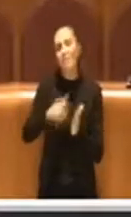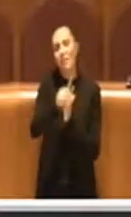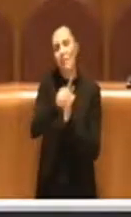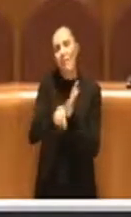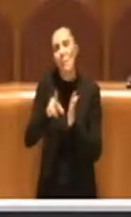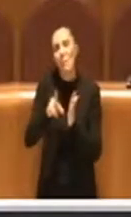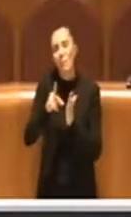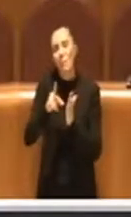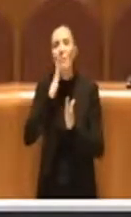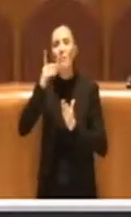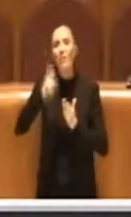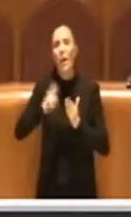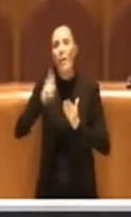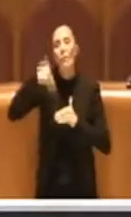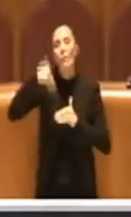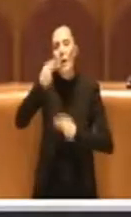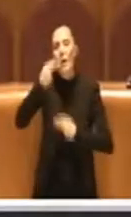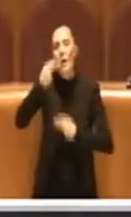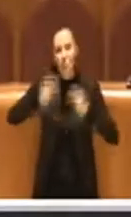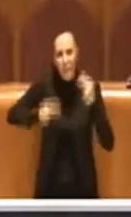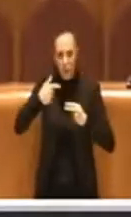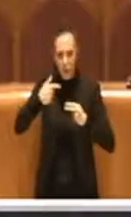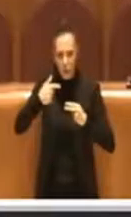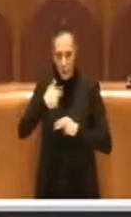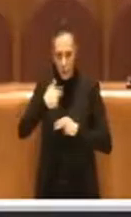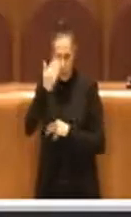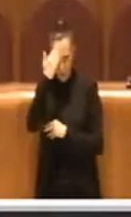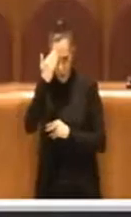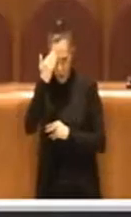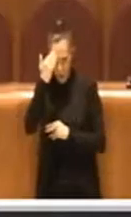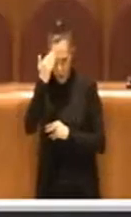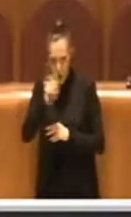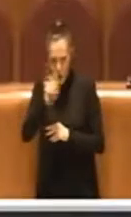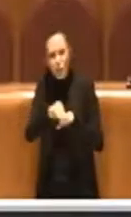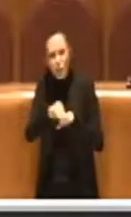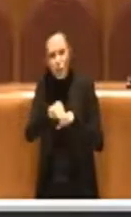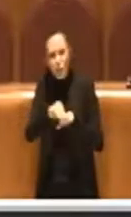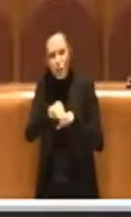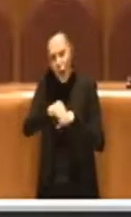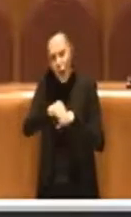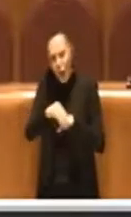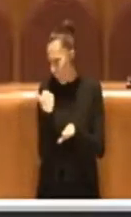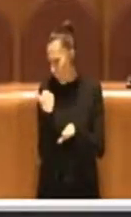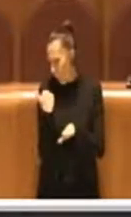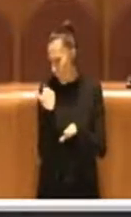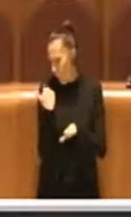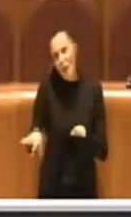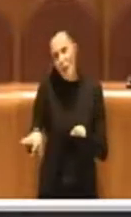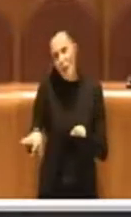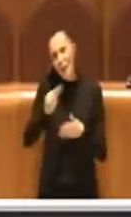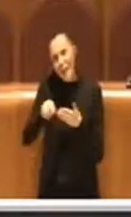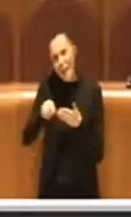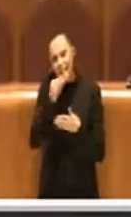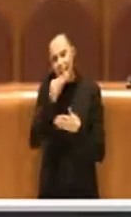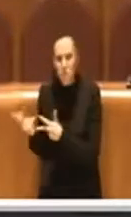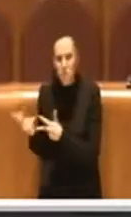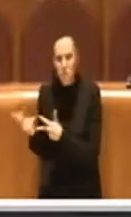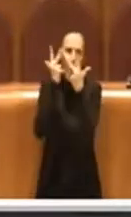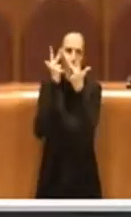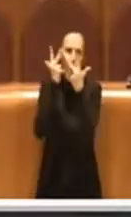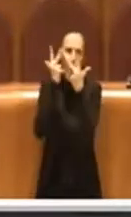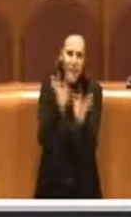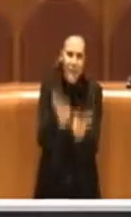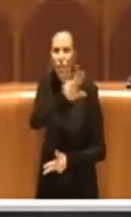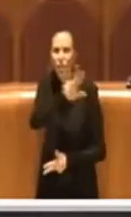dato che ricordo a memoria, non aggiornato con gli ultimi che abbiamo votato, abbiamo portato in aula più di 300 milioni di